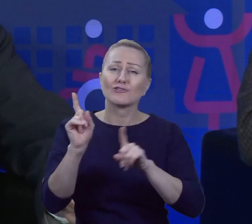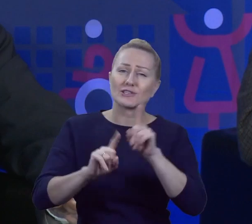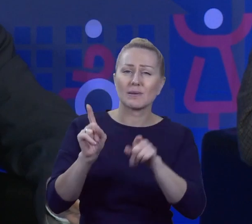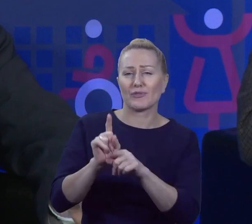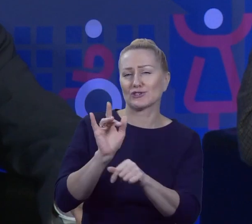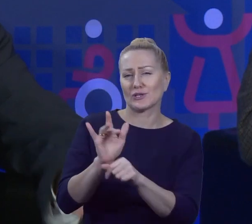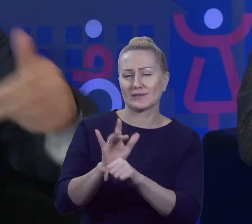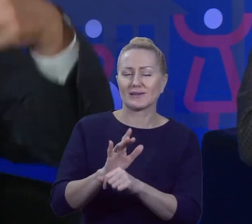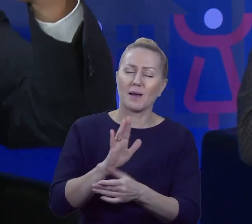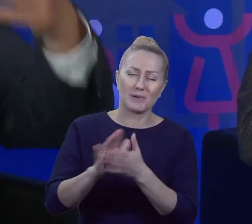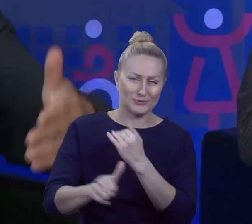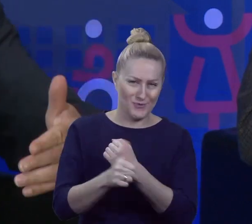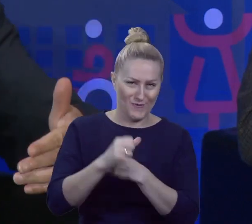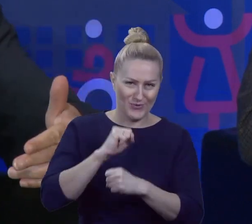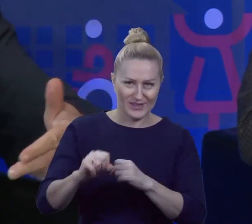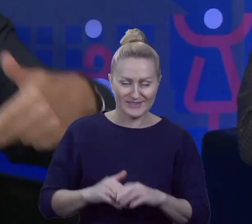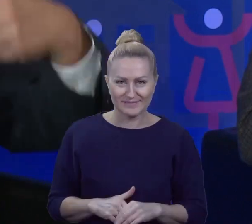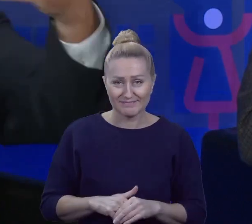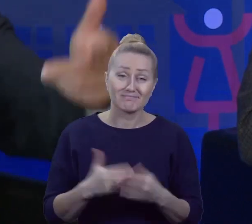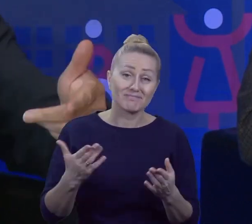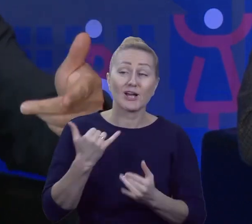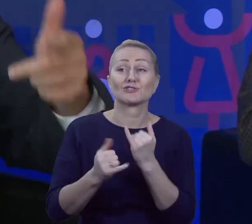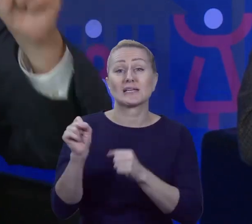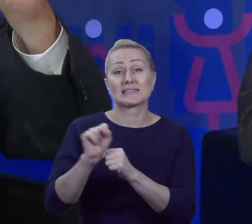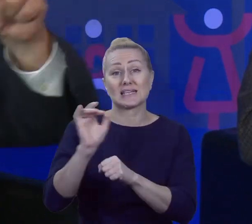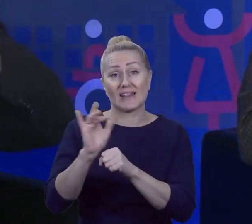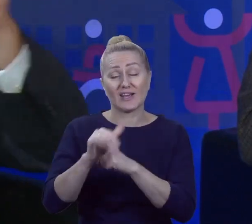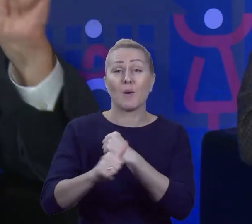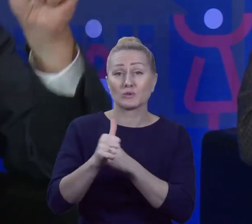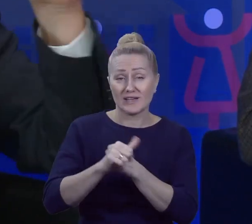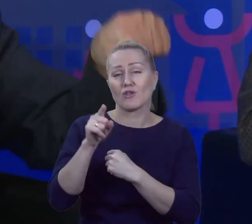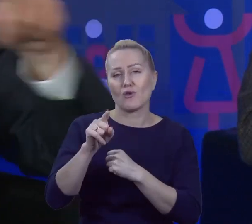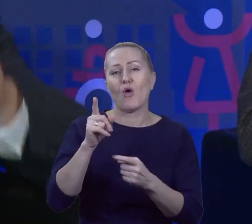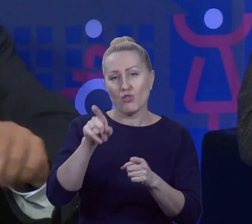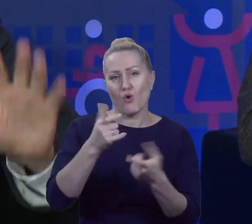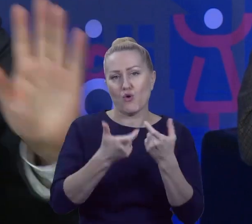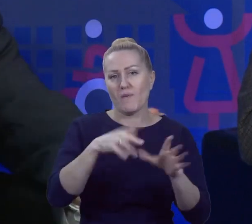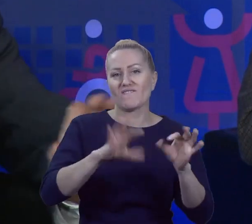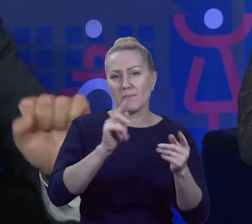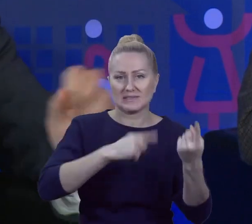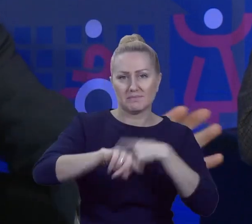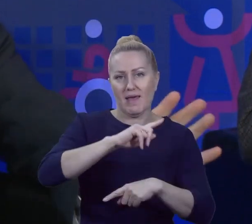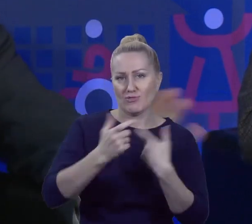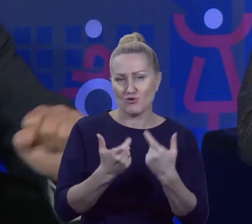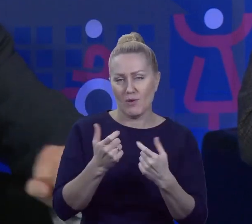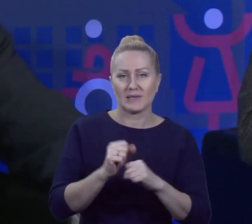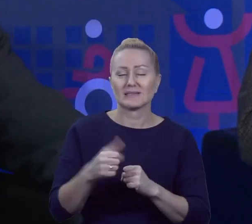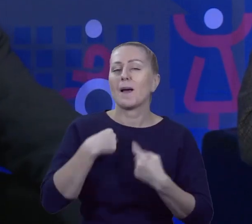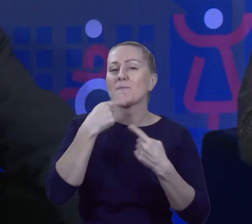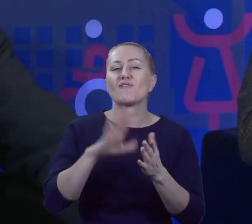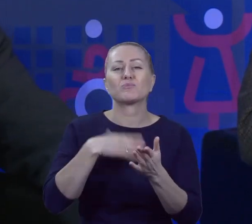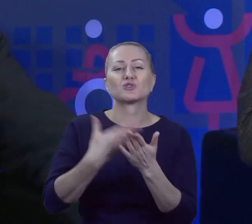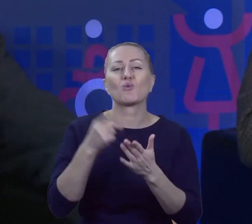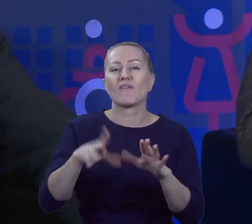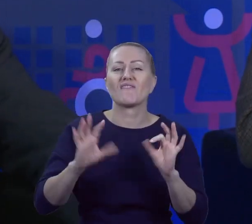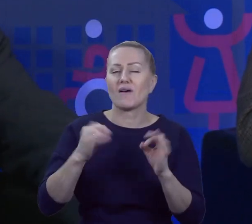nieuzasadniona. I właśnie jak jest uzasadniona, to wtedy wymieniają. Ja powiem przykład z tych wyborów. Nie powiem oczywiście miasta,